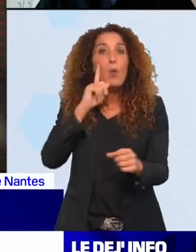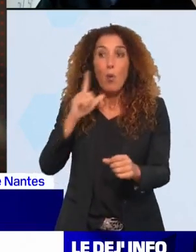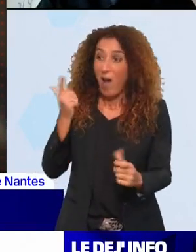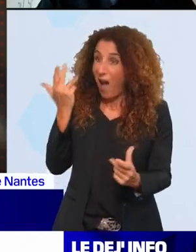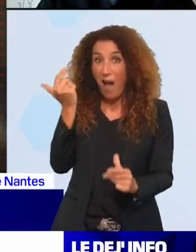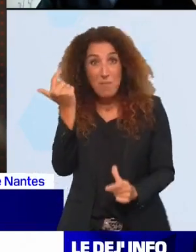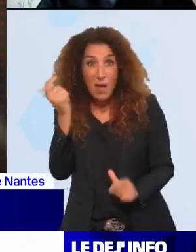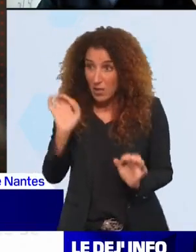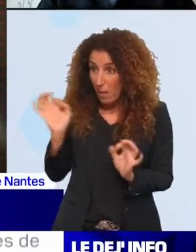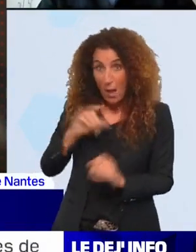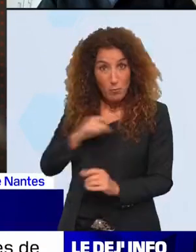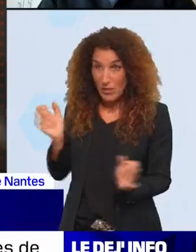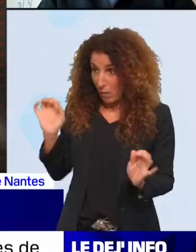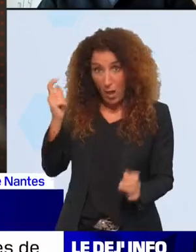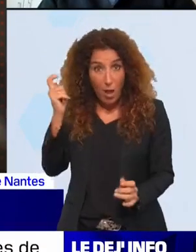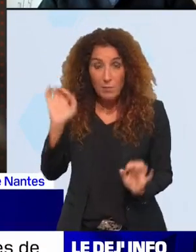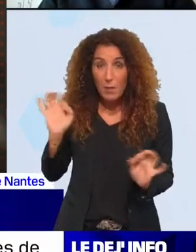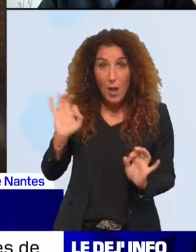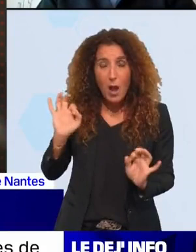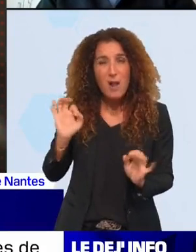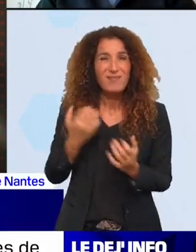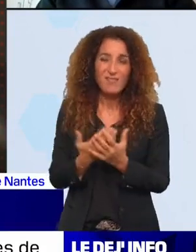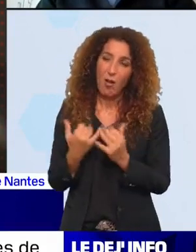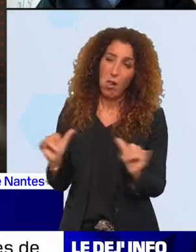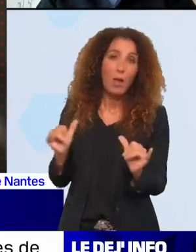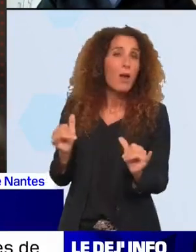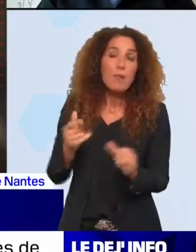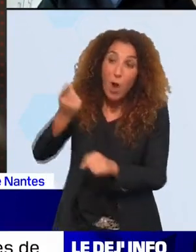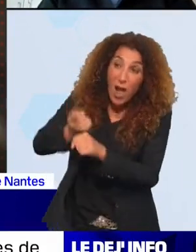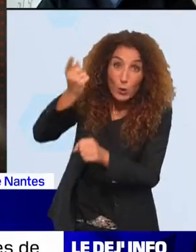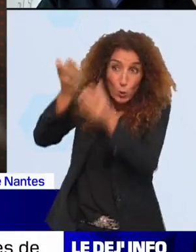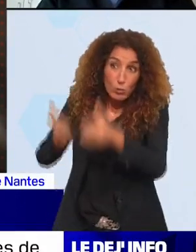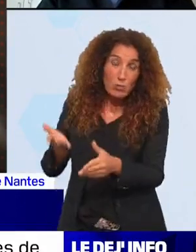Donc, vous comprenez bien que ce laxisme, ce n'est pas un procès d'attention qu'il fait, mais c'est un constat brutal.